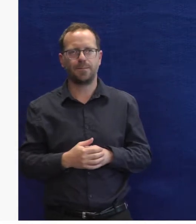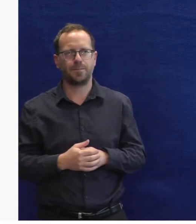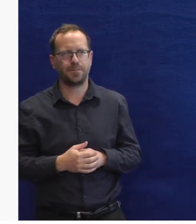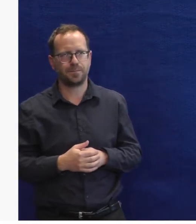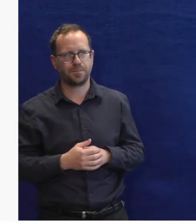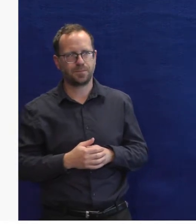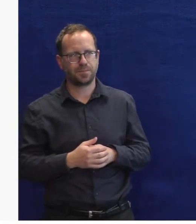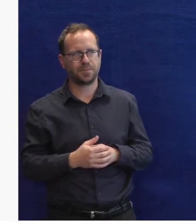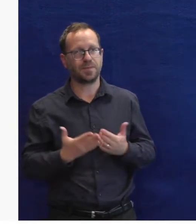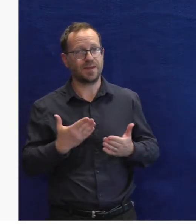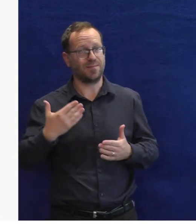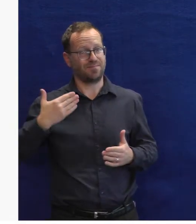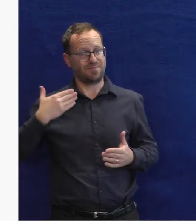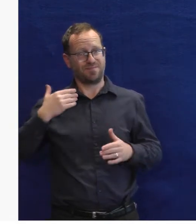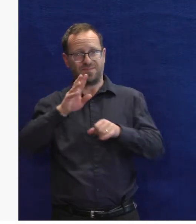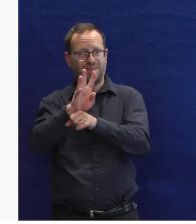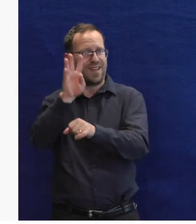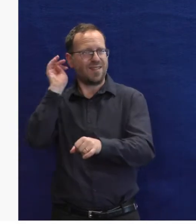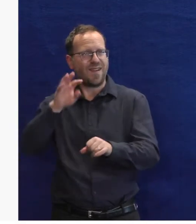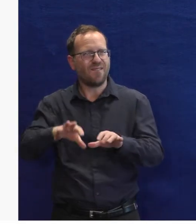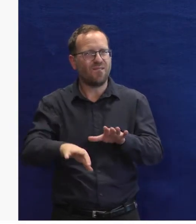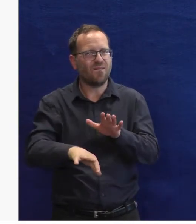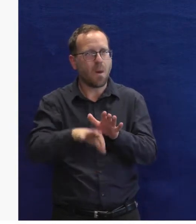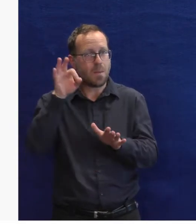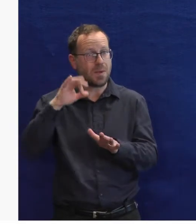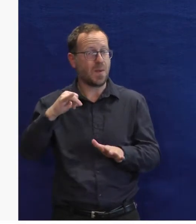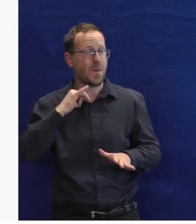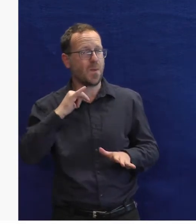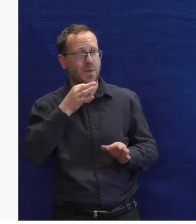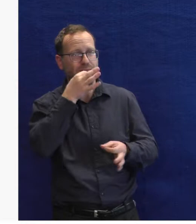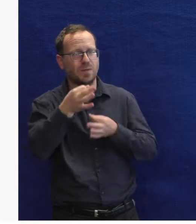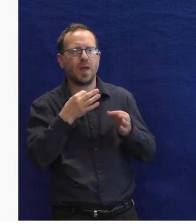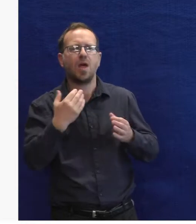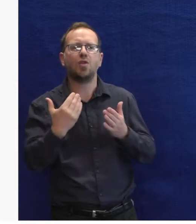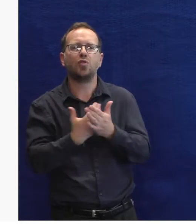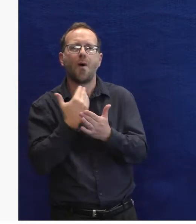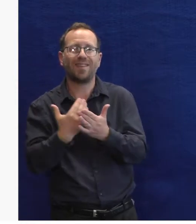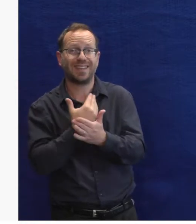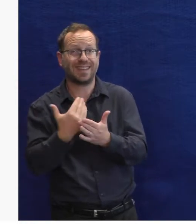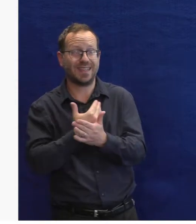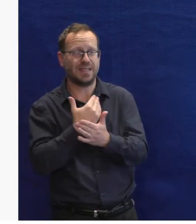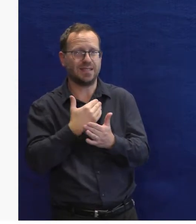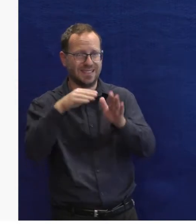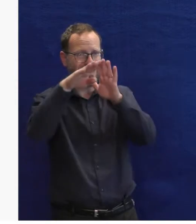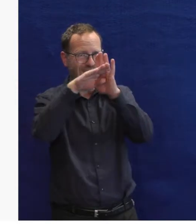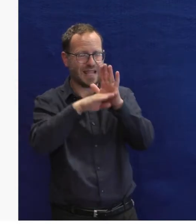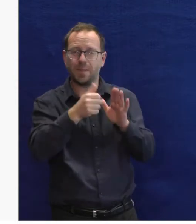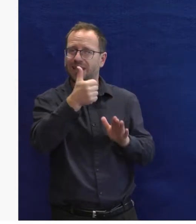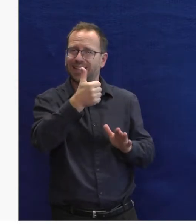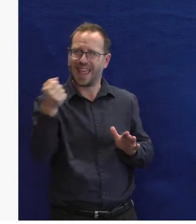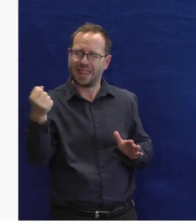Ještě možná čerstvě řeknu, že také se to ukázalo teďka v době voleb. Jenom zase jedno zajímavé číslo.